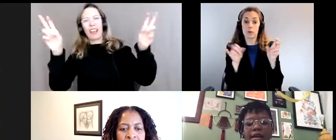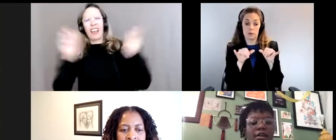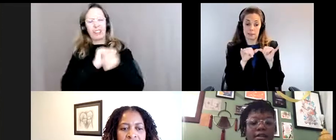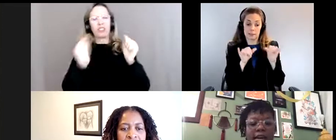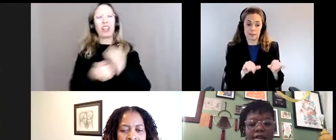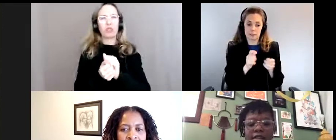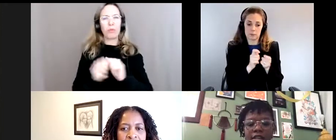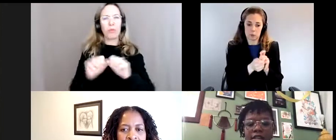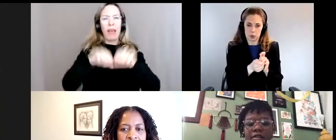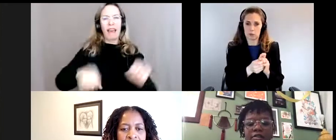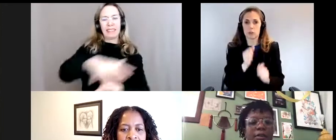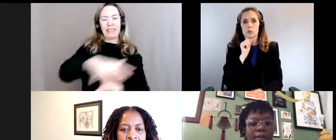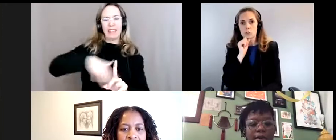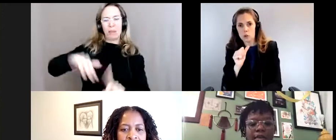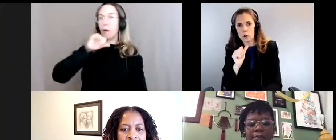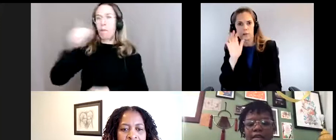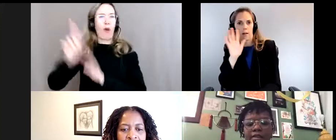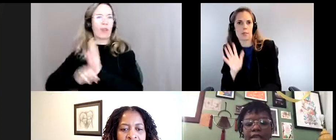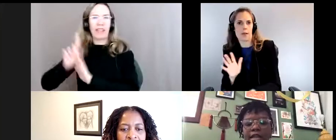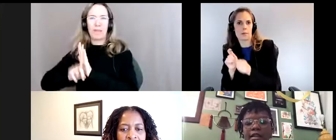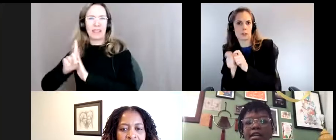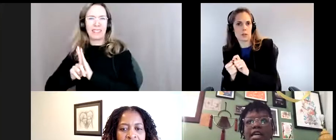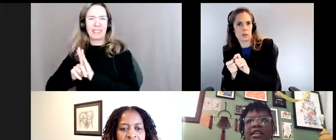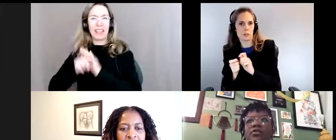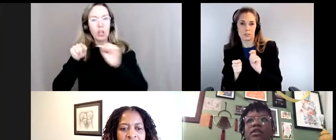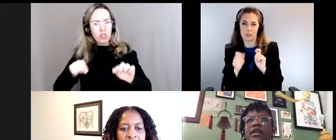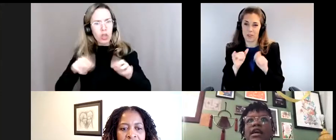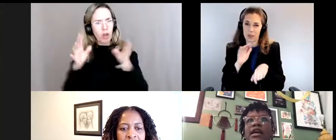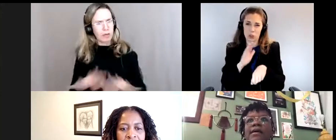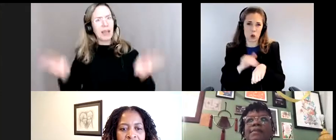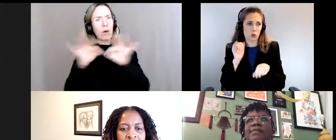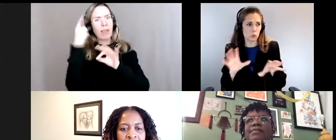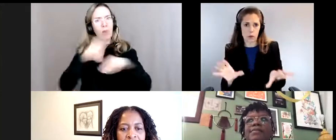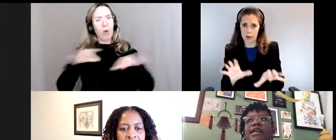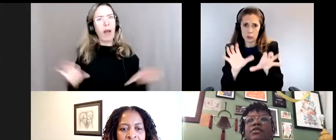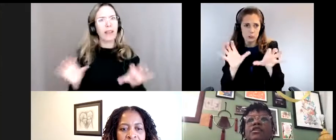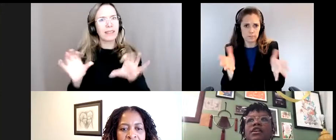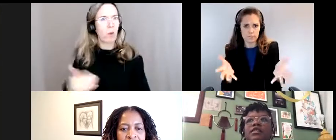systémiques et pas climatiques. Cet appel à l'action est très important parce que